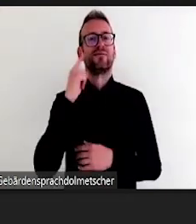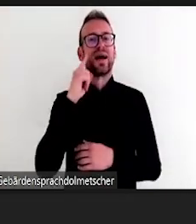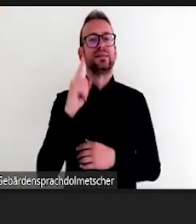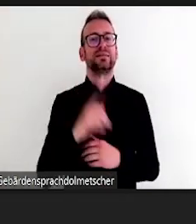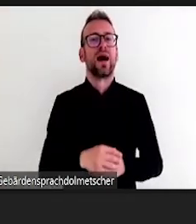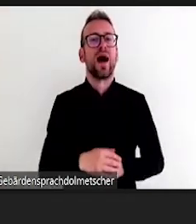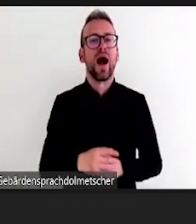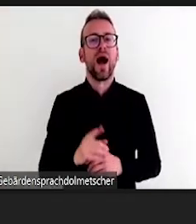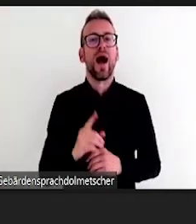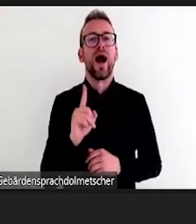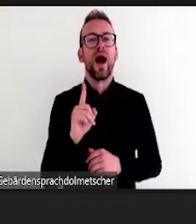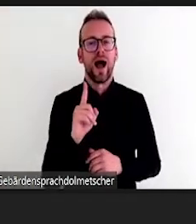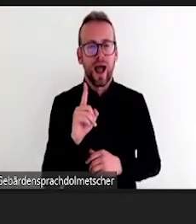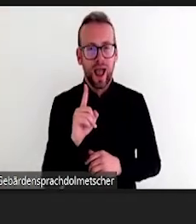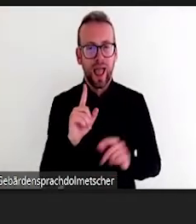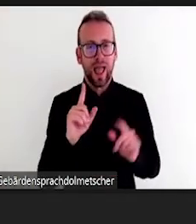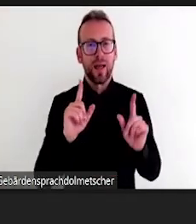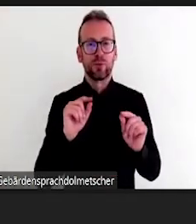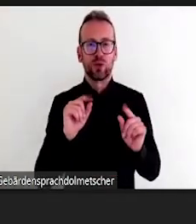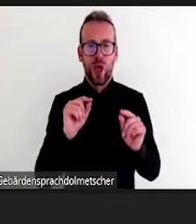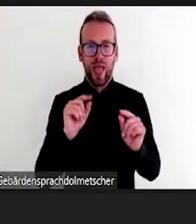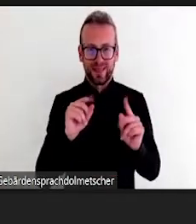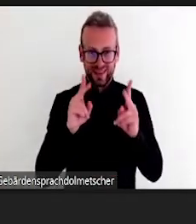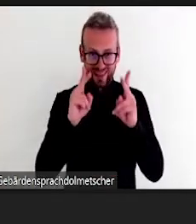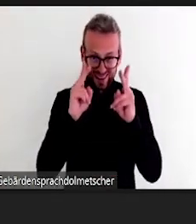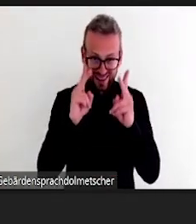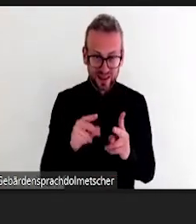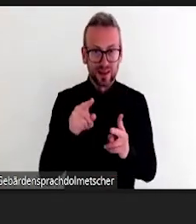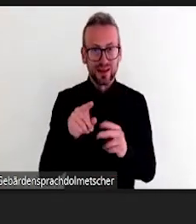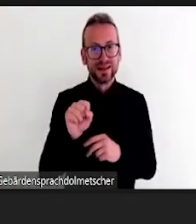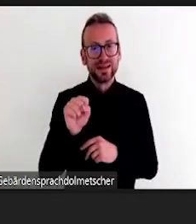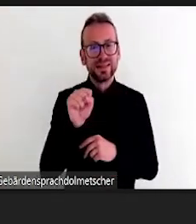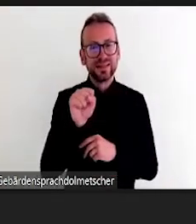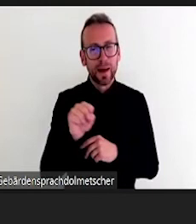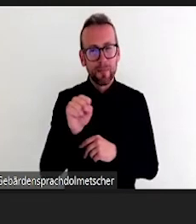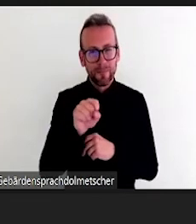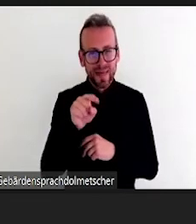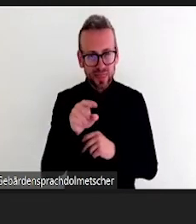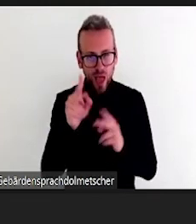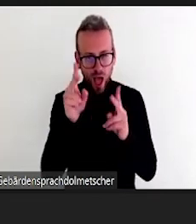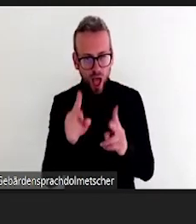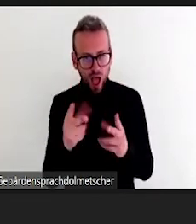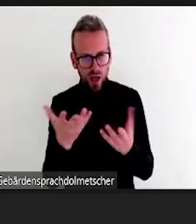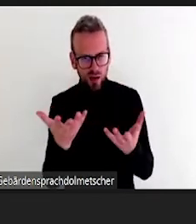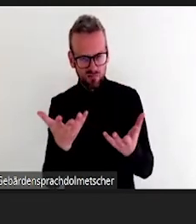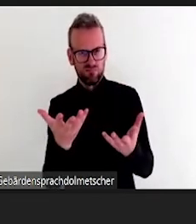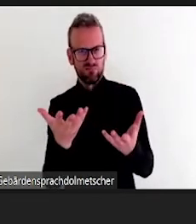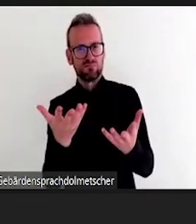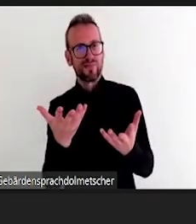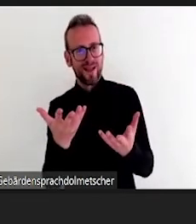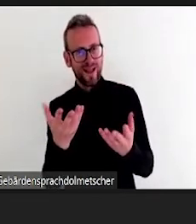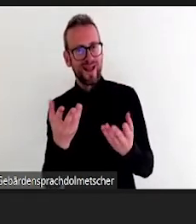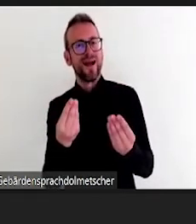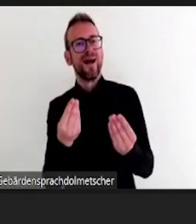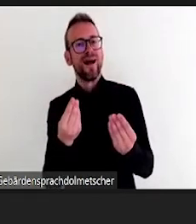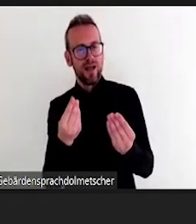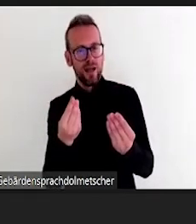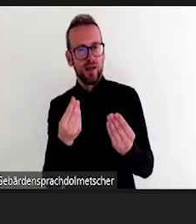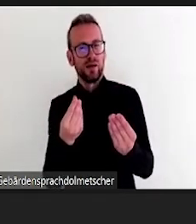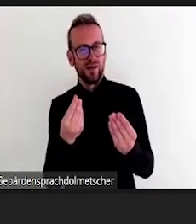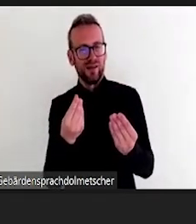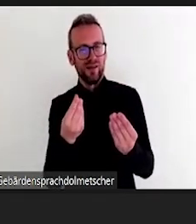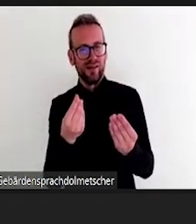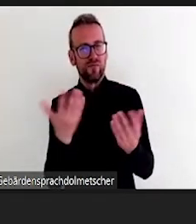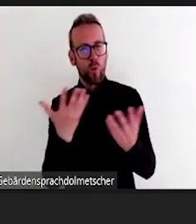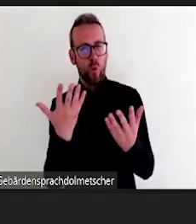Vielleicht kommt man dann auch ein bisschen ins Gespräch, sind ja so Klassiker manchmal wie Prüfungszeiträume oder so, wo man dann vielleicht auch darüber sprechen kann oder